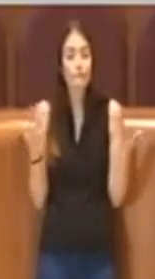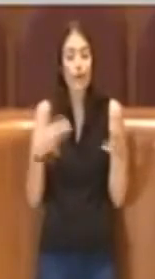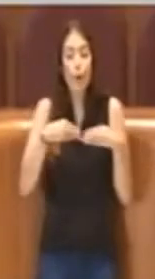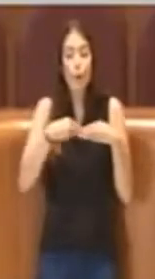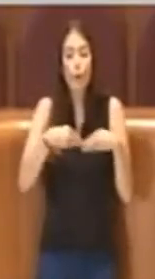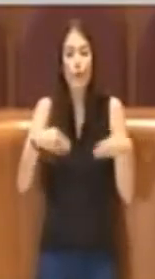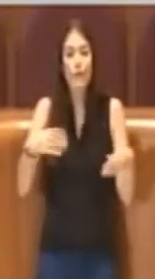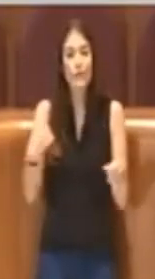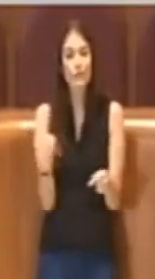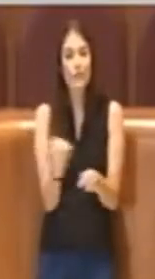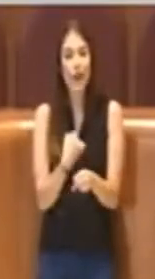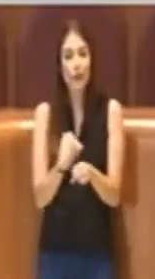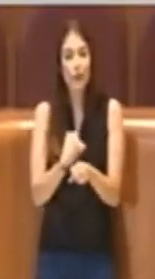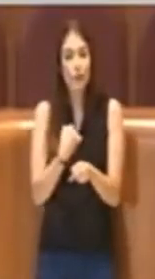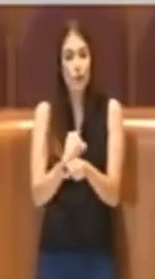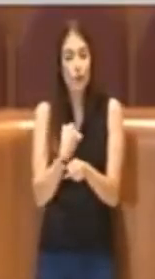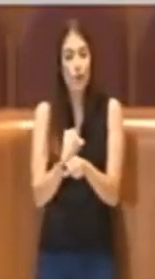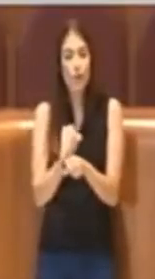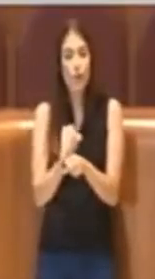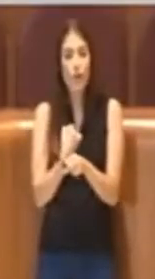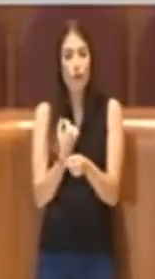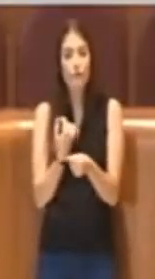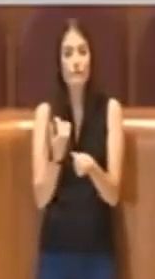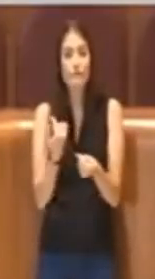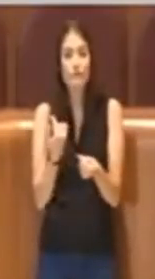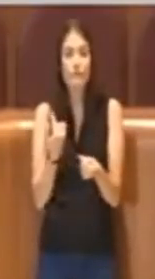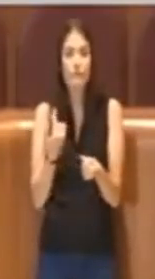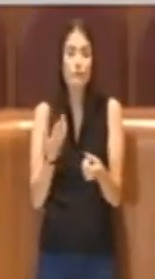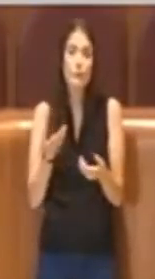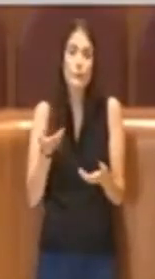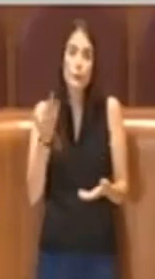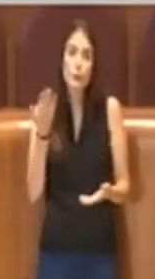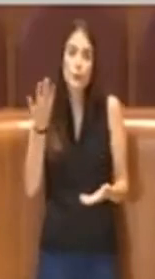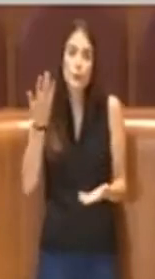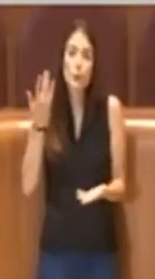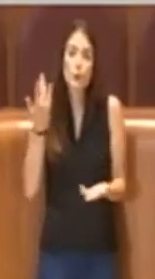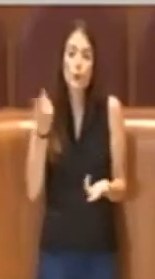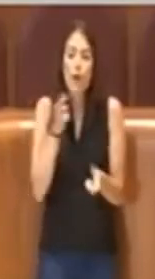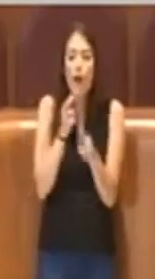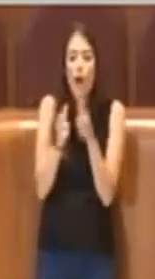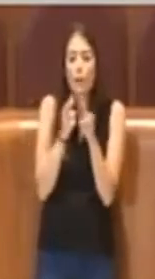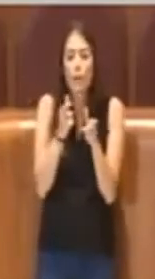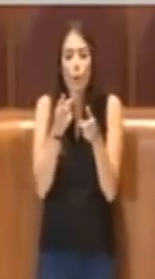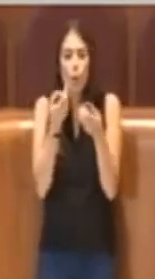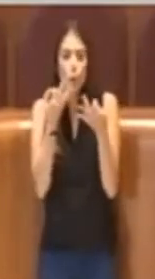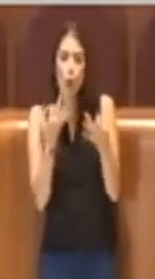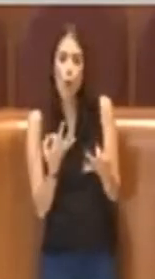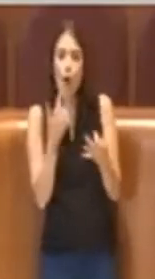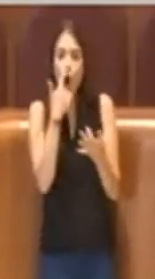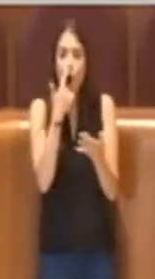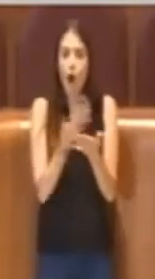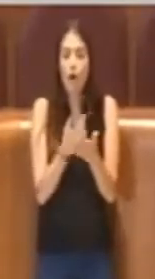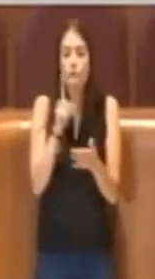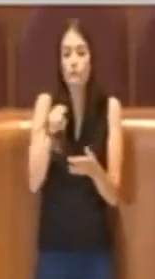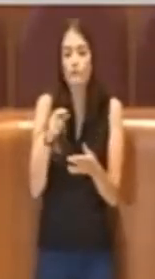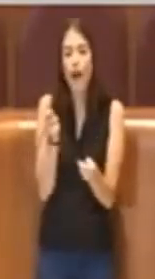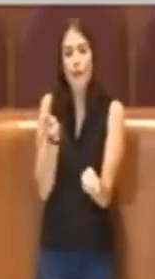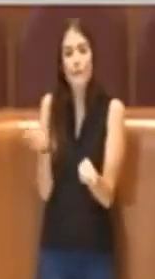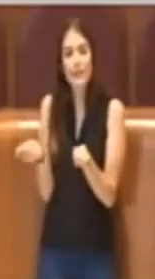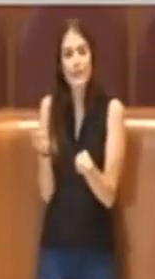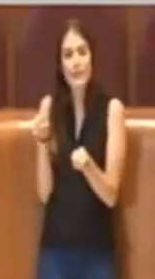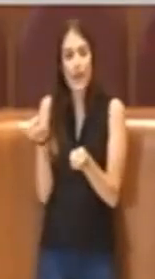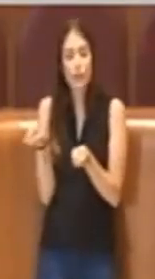professione con un rapporto più corretto con l'amministrazione anche attraverso